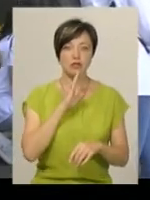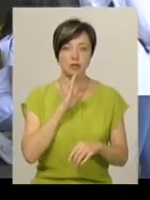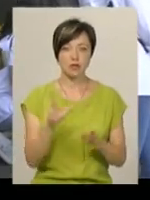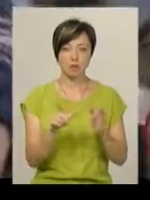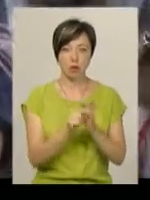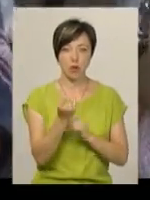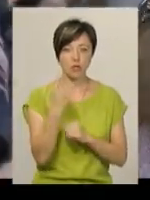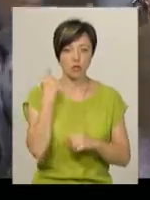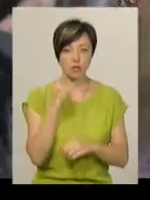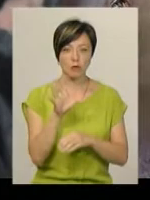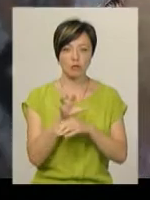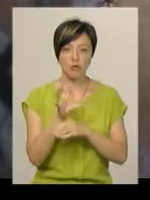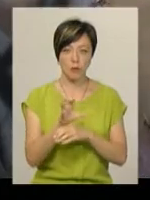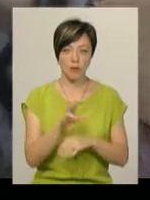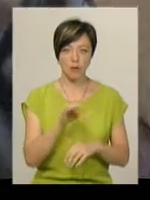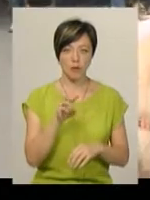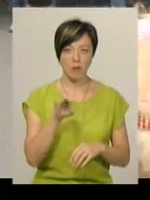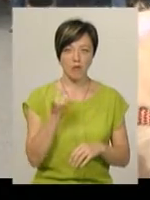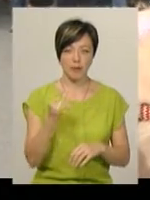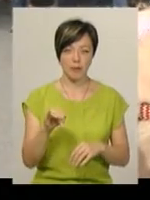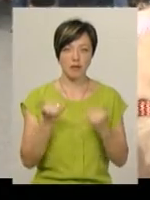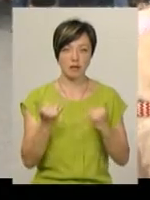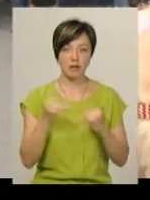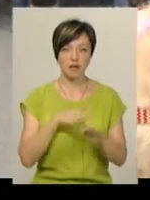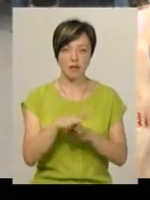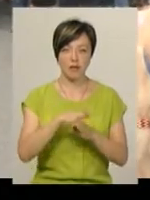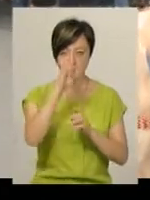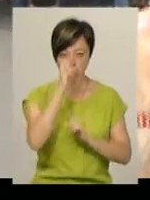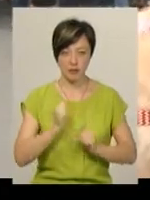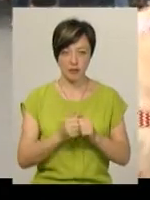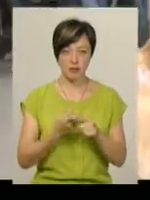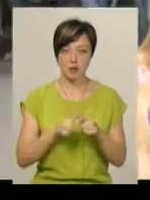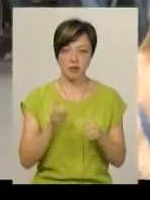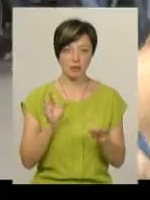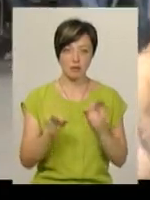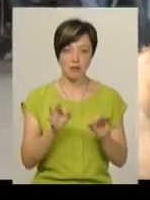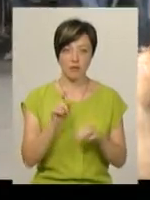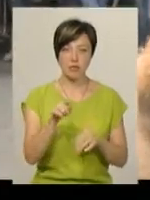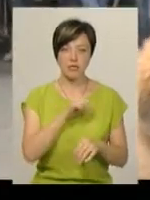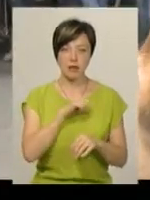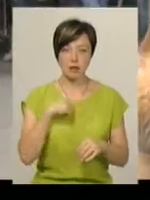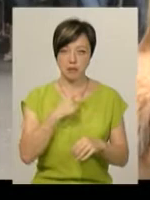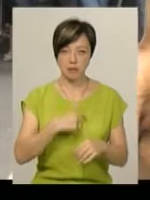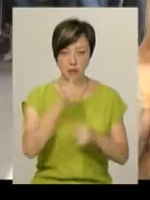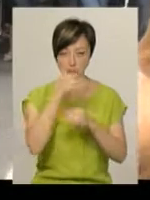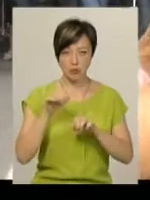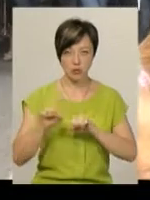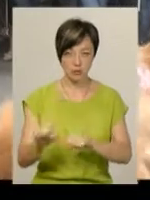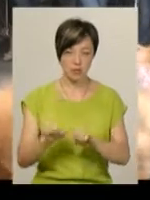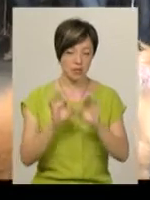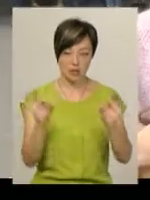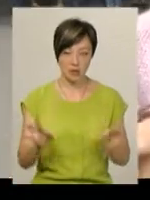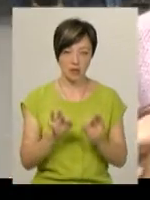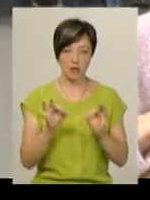11-річним псом Тимофієм. Вважаю те, що відбувається в нашій країні, це несправедливо, вони самі за себе не зможуть постояти, абсолютно